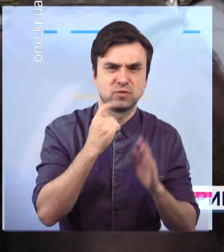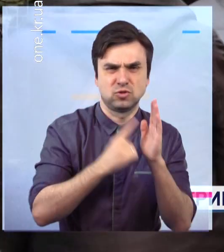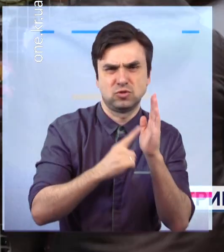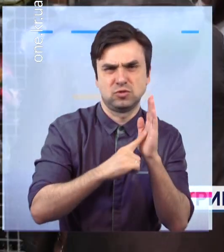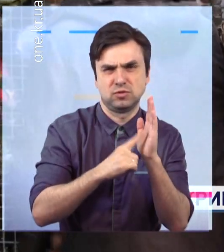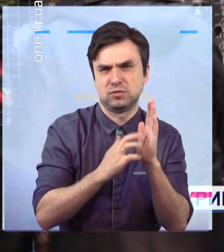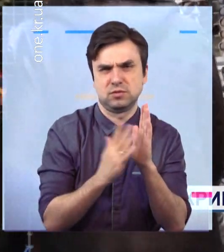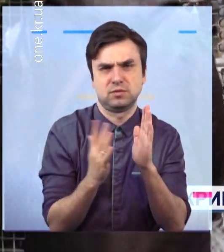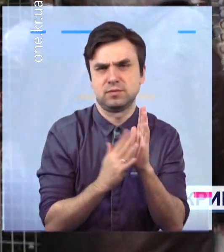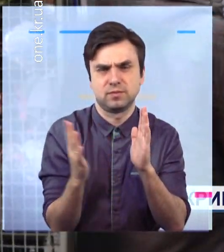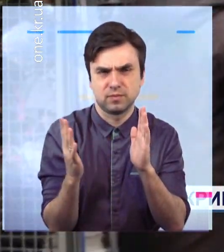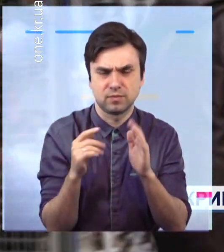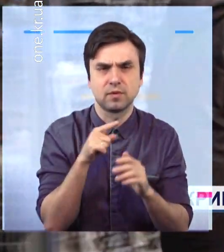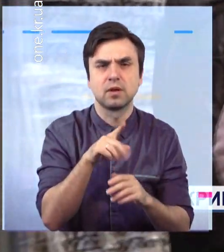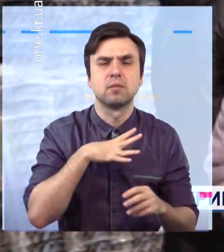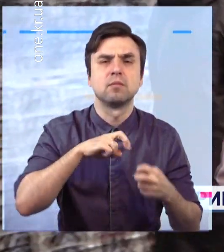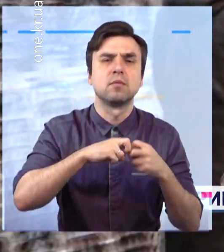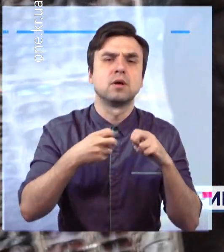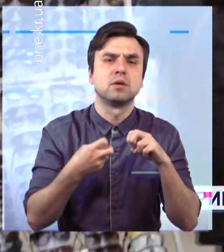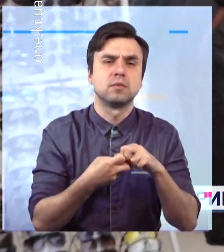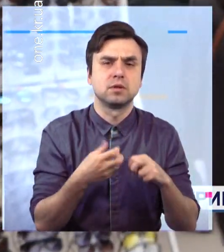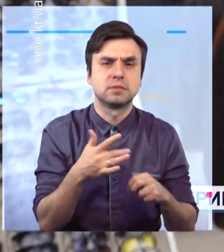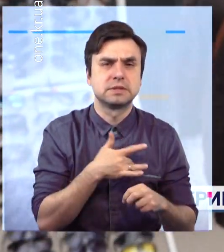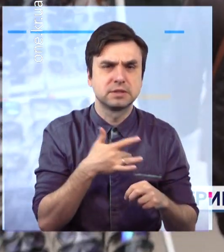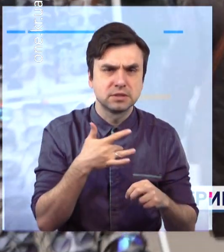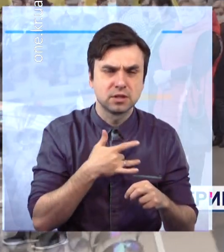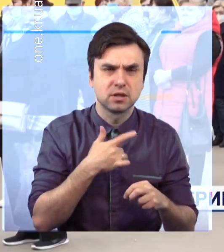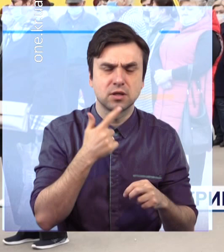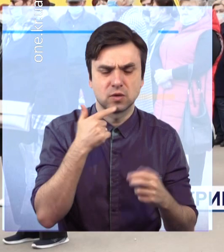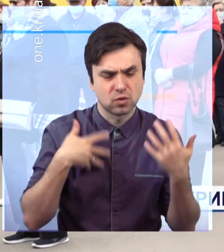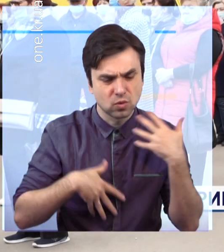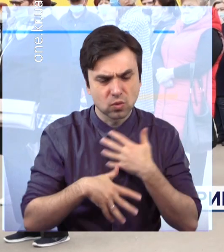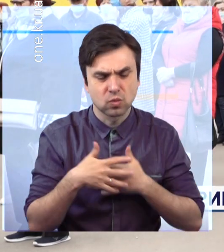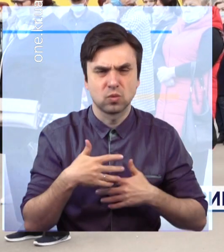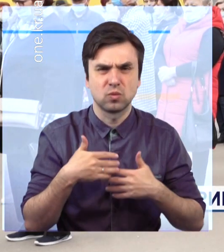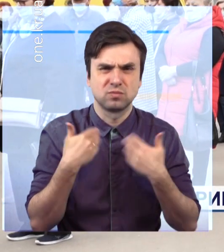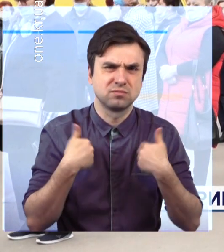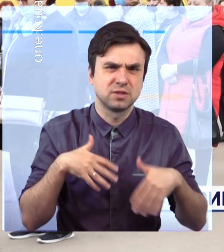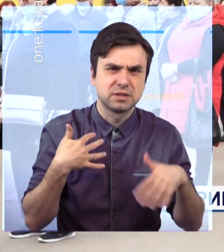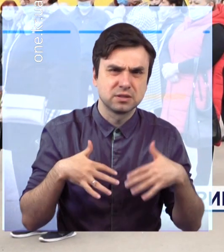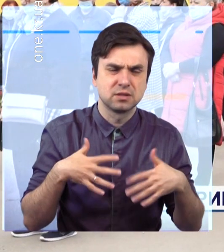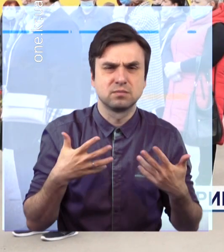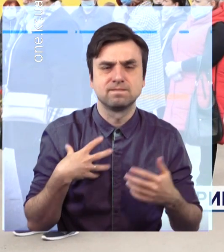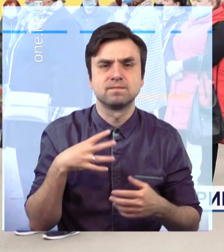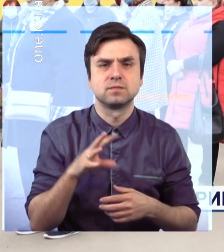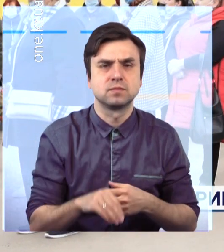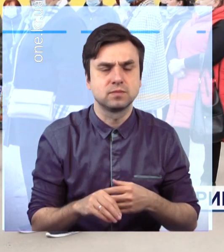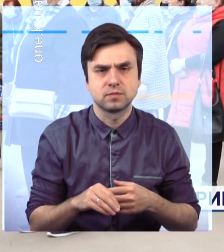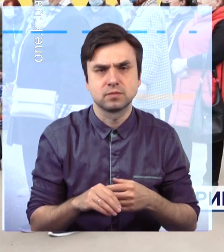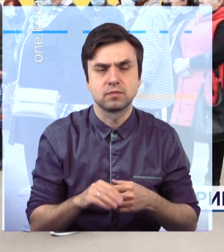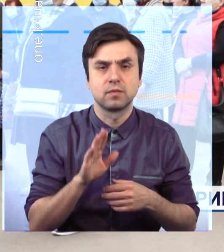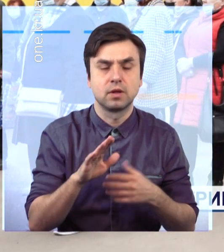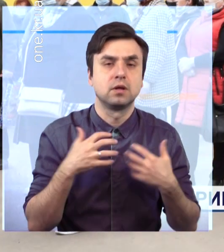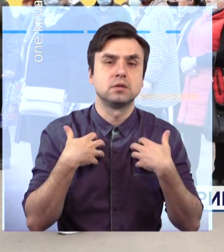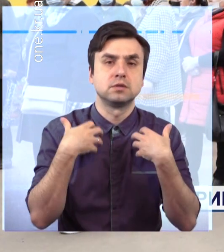У неї діагностували ковід на фоні серцево-судинних захворювань та порушення обміну речовин. Натомість одужали